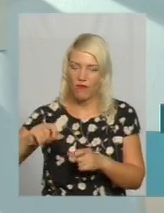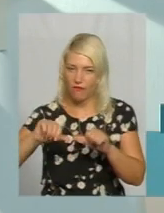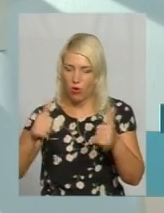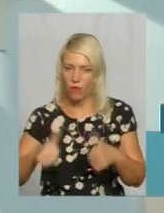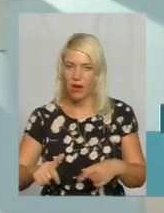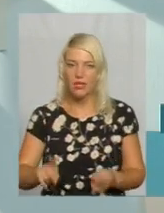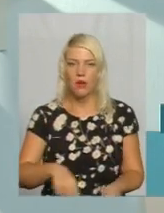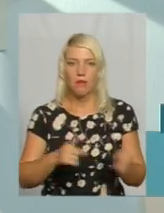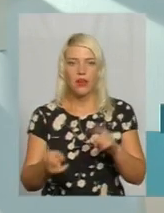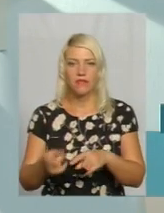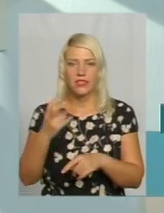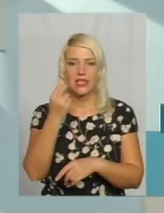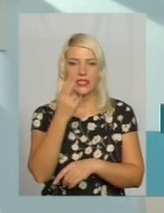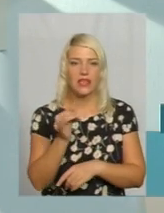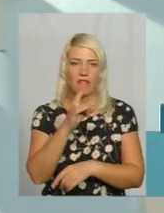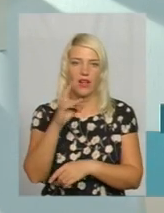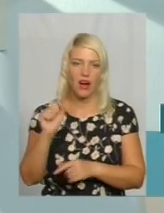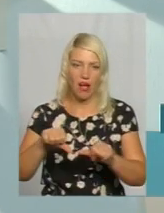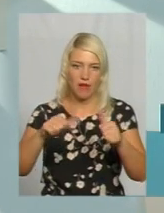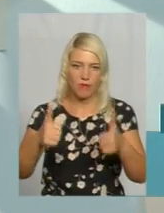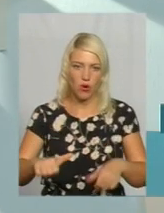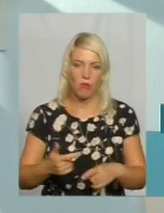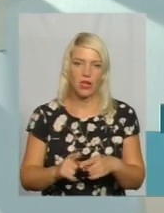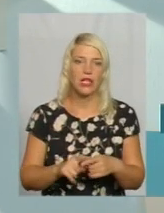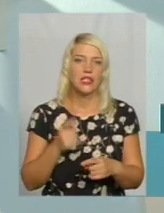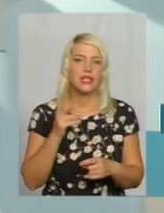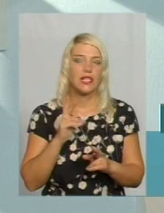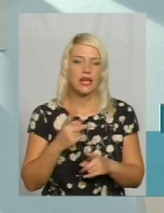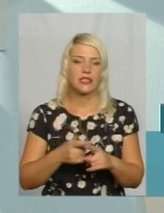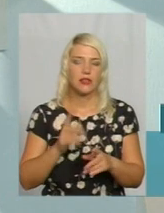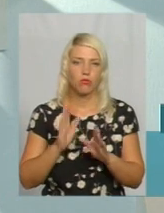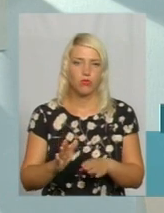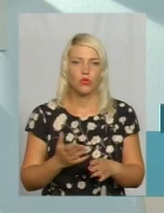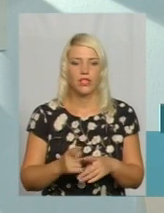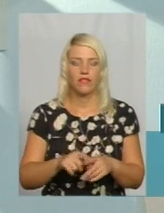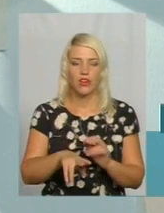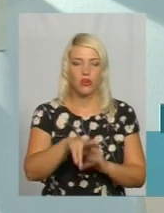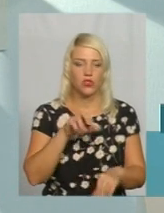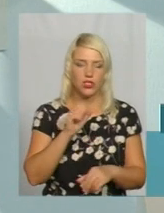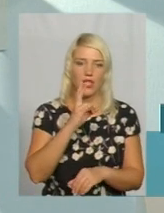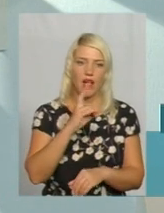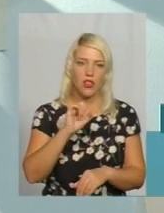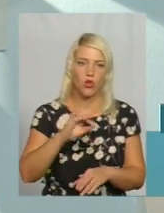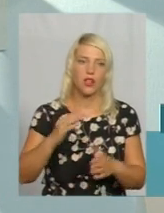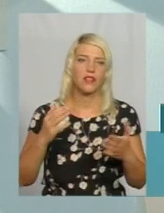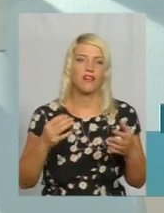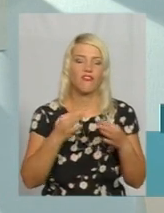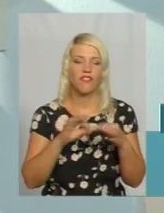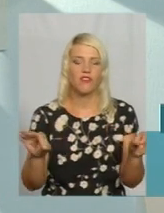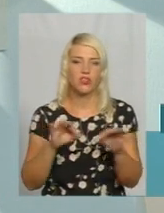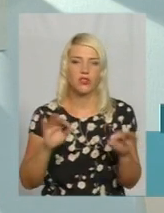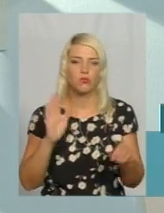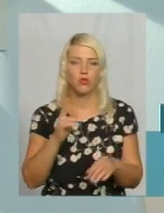Тобто, яким чином буде здійснюватися, відключиться аналог вивільниці частоти, і будуть